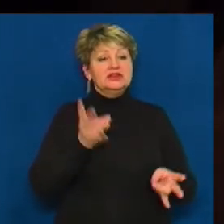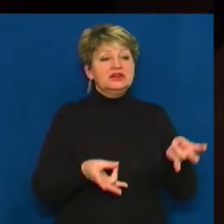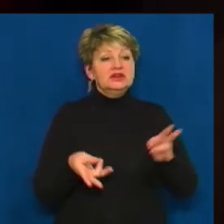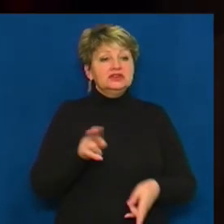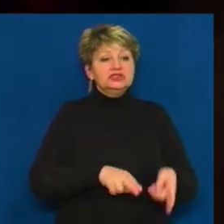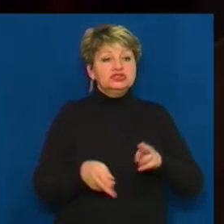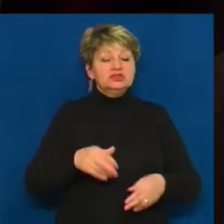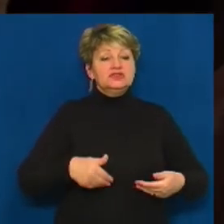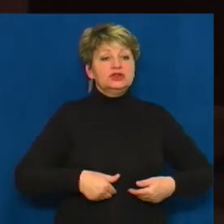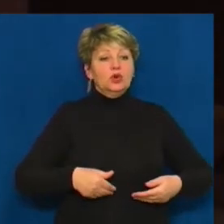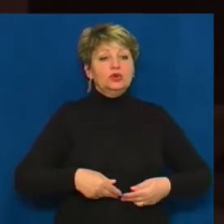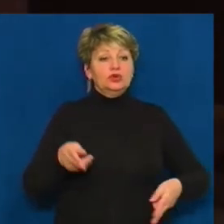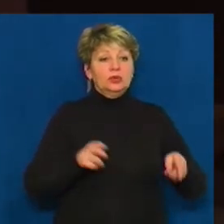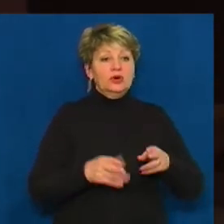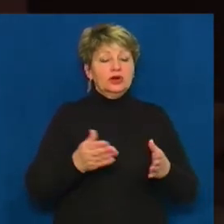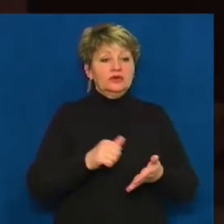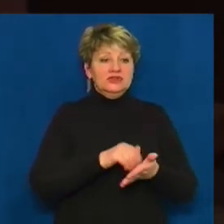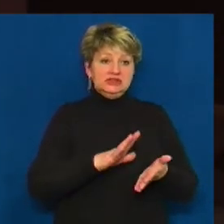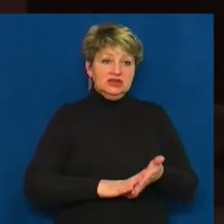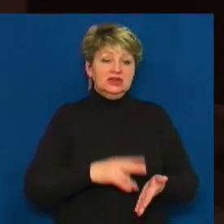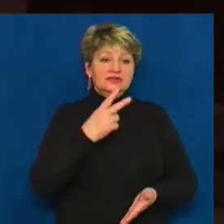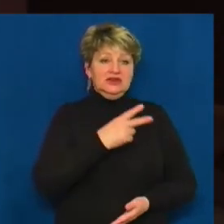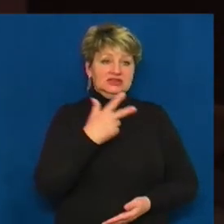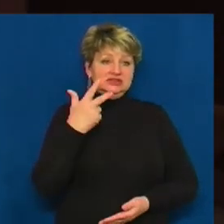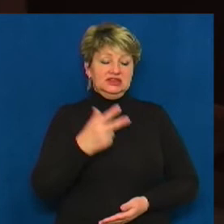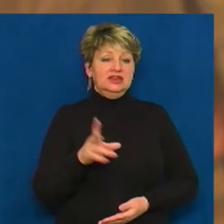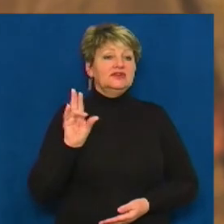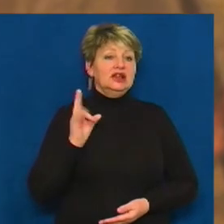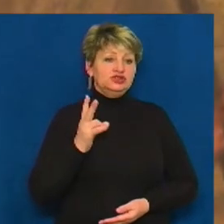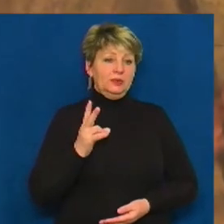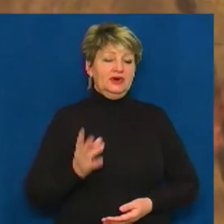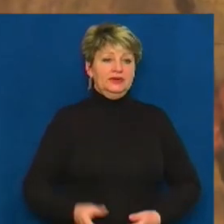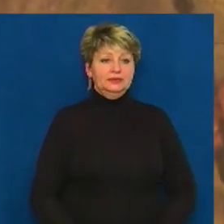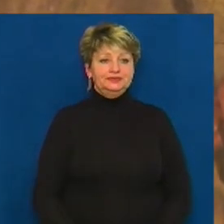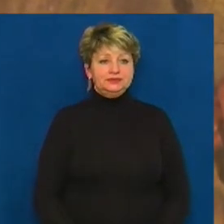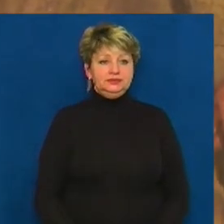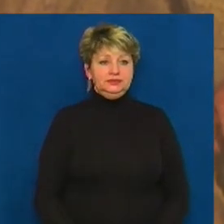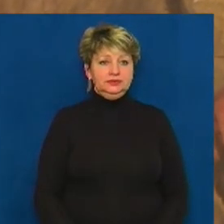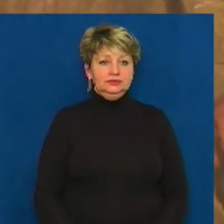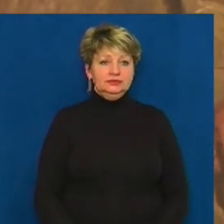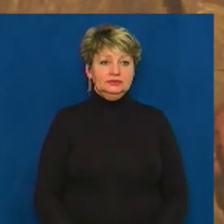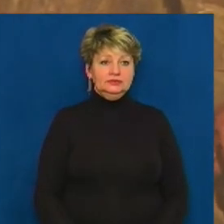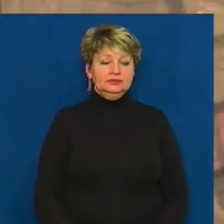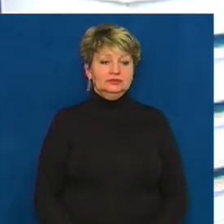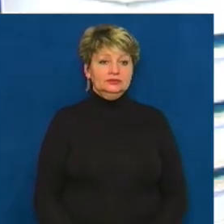відзначають в Україні 23 листопада. Тетяна Рива, Максим Шевченко, новини на Суспільному, Черкаси.